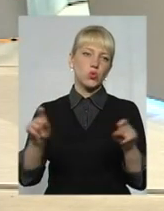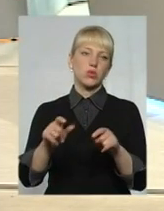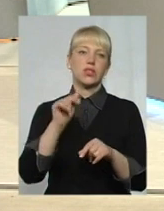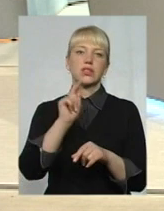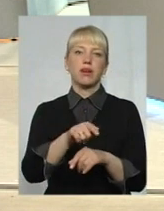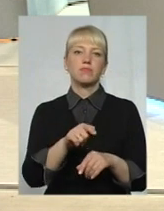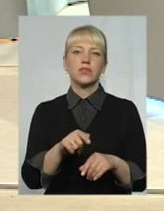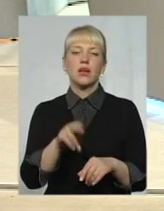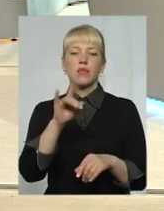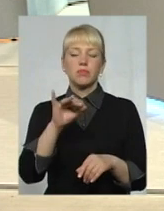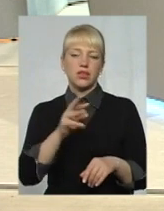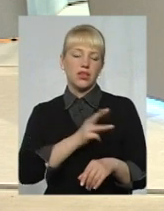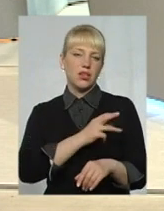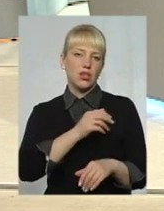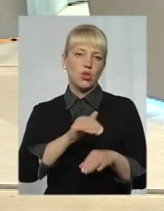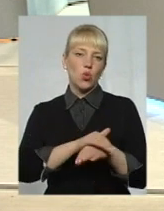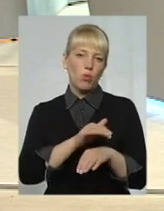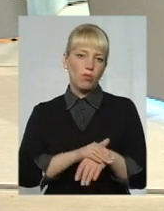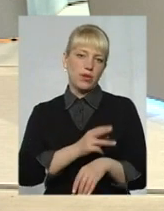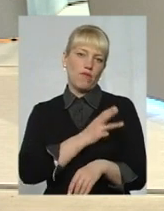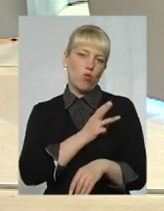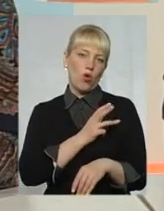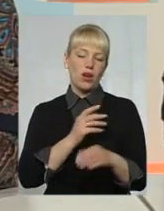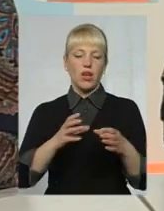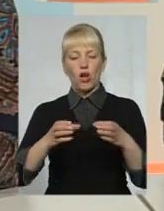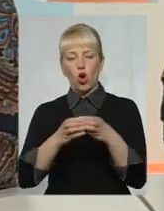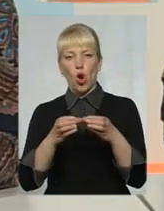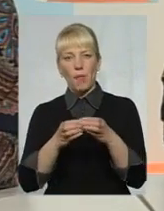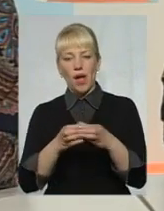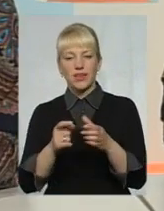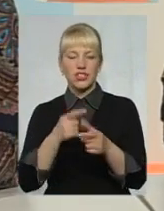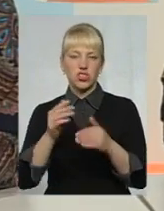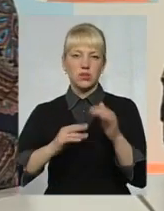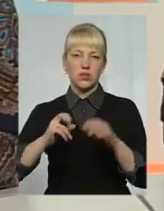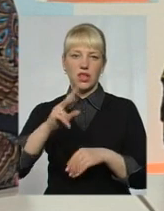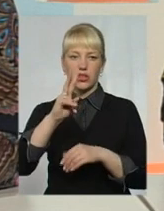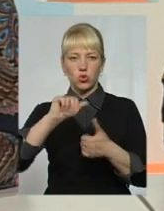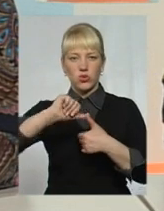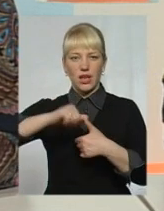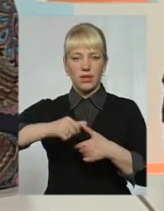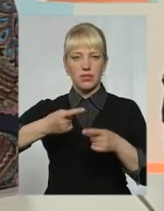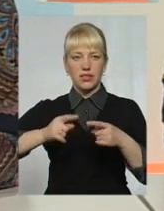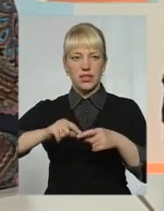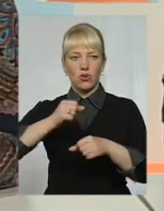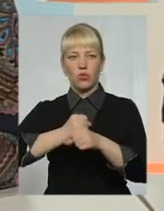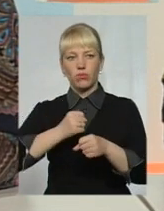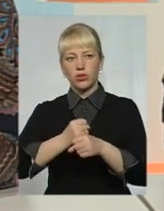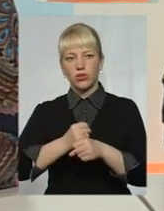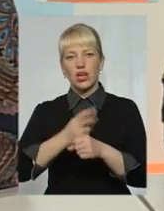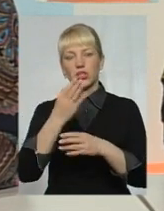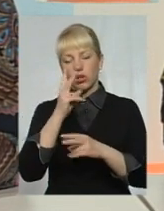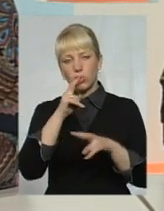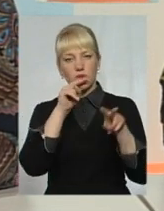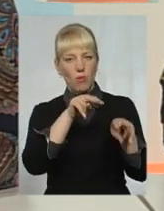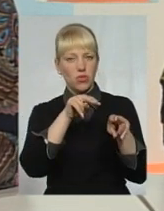при добрій волі громади чи чиї того спеціаліста, який в громаді закріплений за цією роботою, ще хтось подивиться.